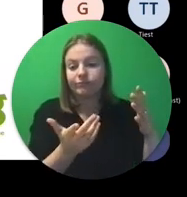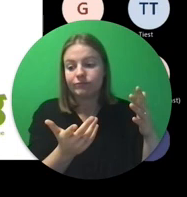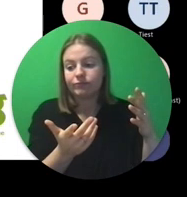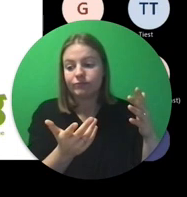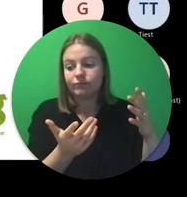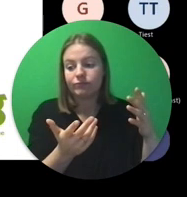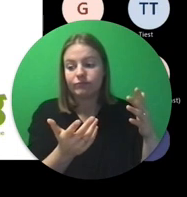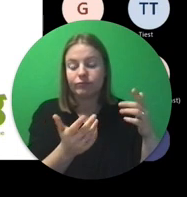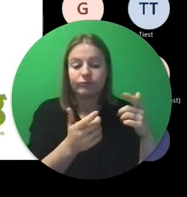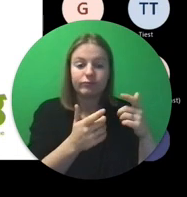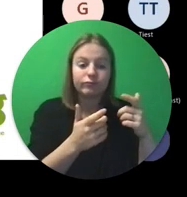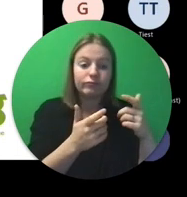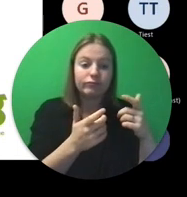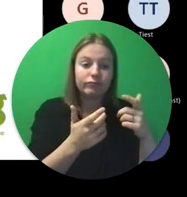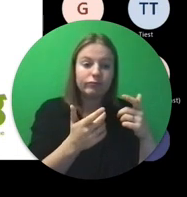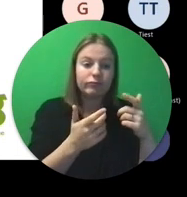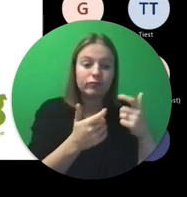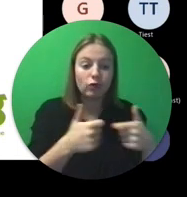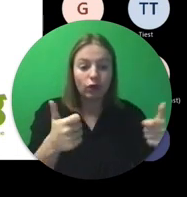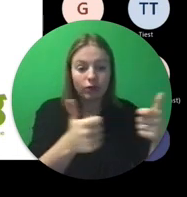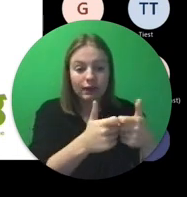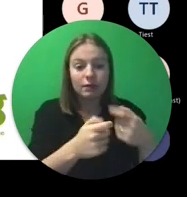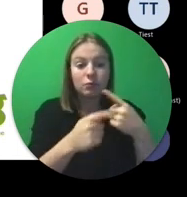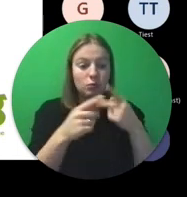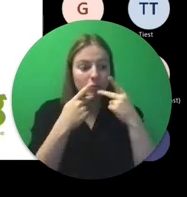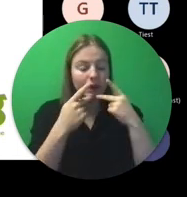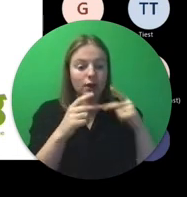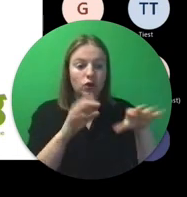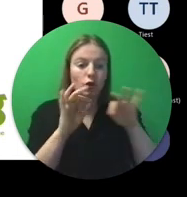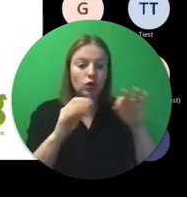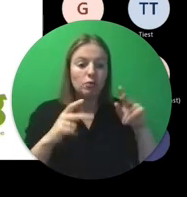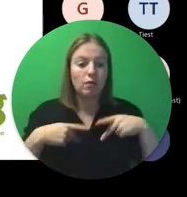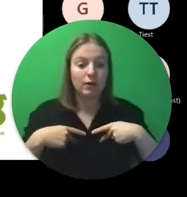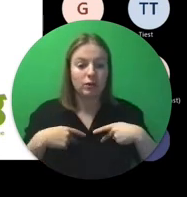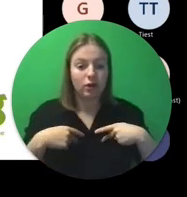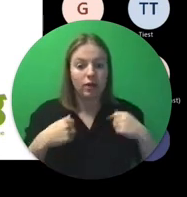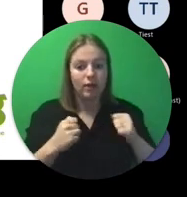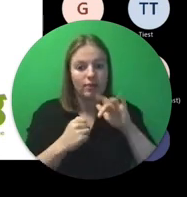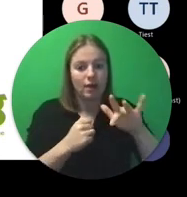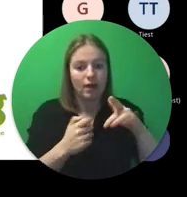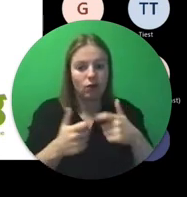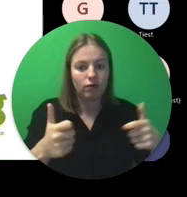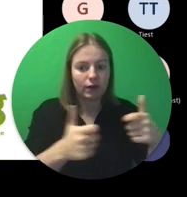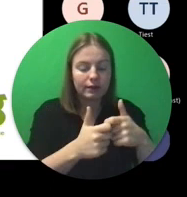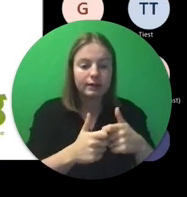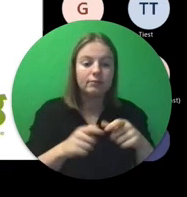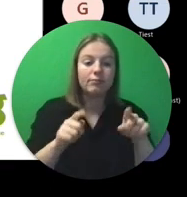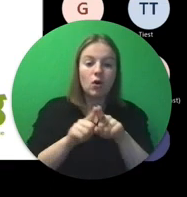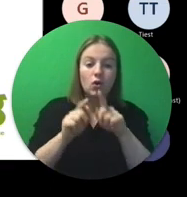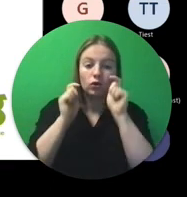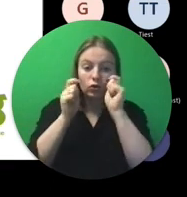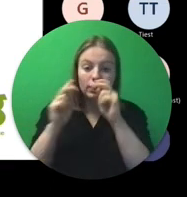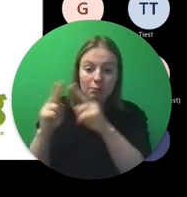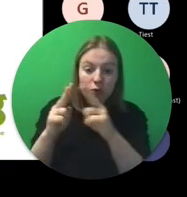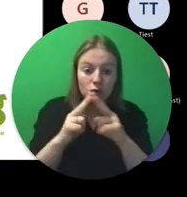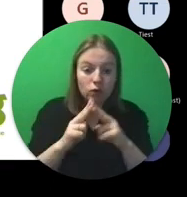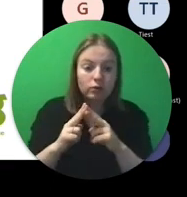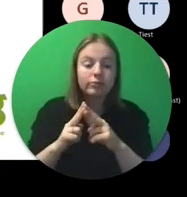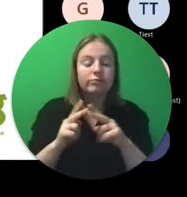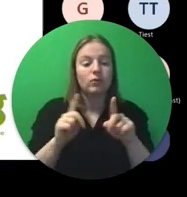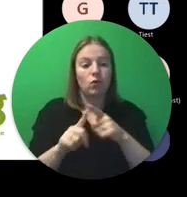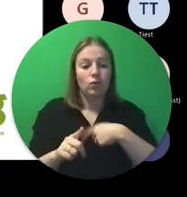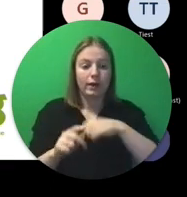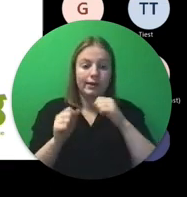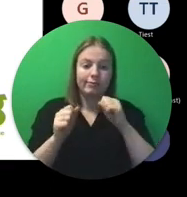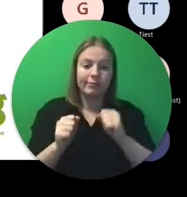keuze-professionals te laten deelnemen aan conferenties. Studiebezoeken, we zijn ook aanwezig op sociale